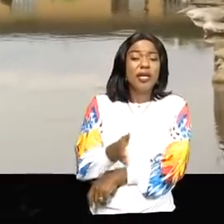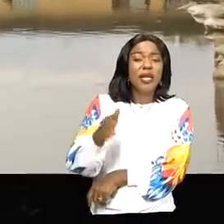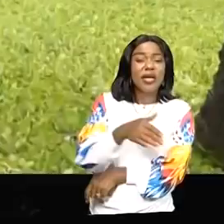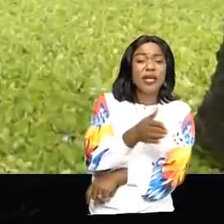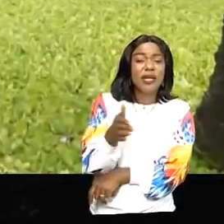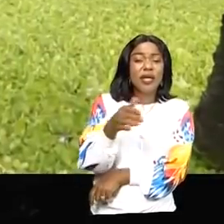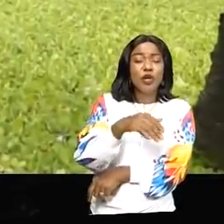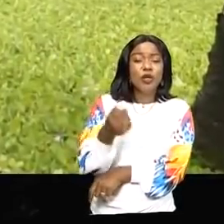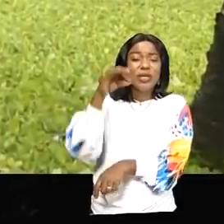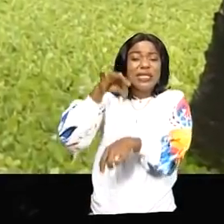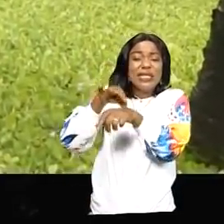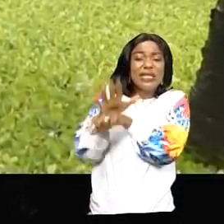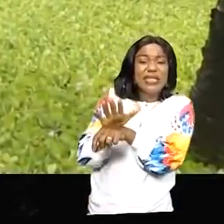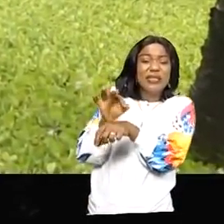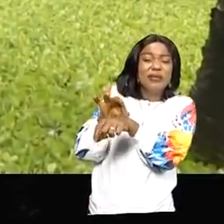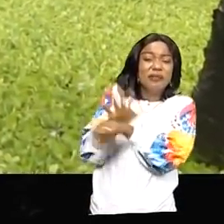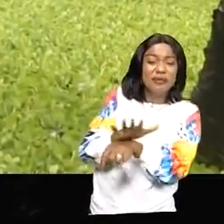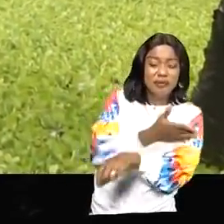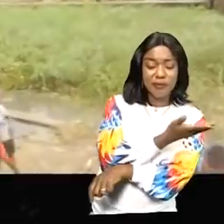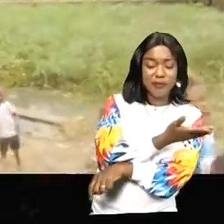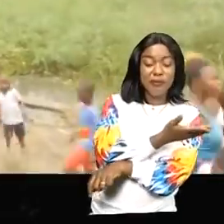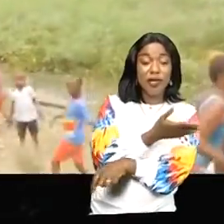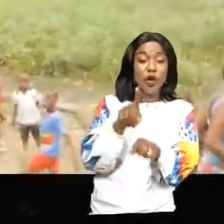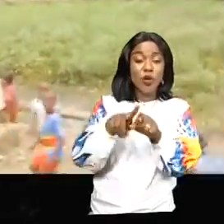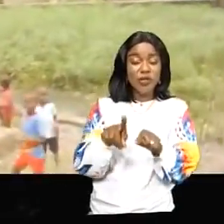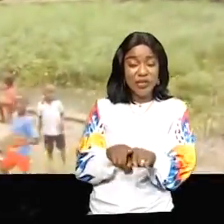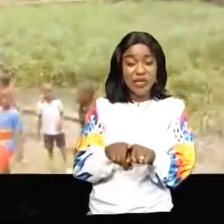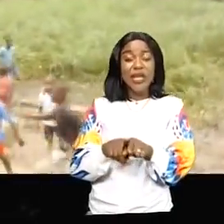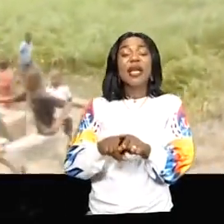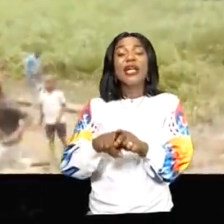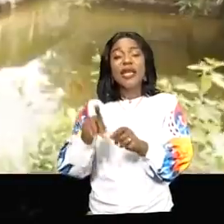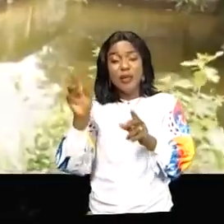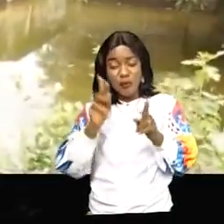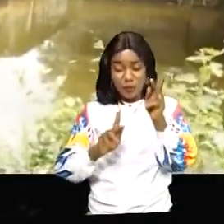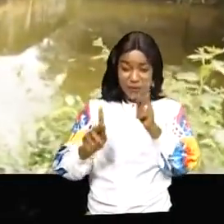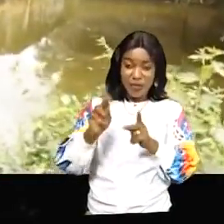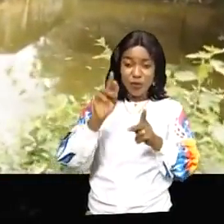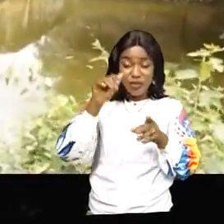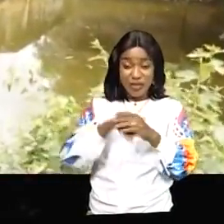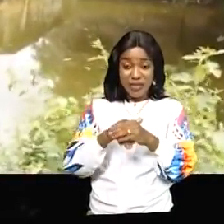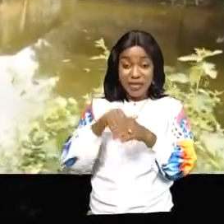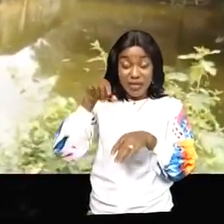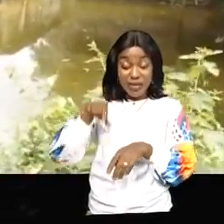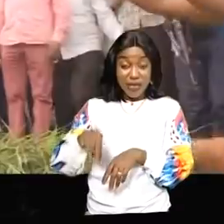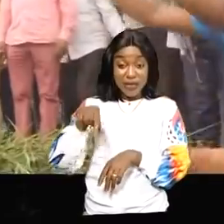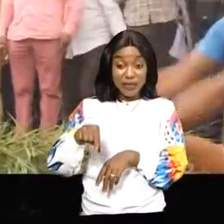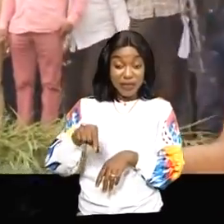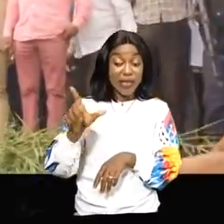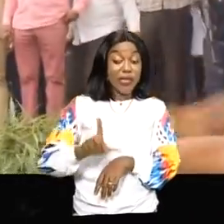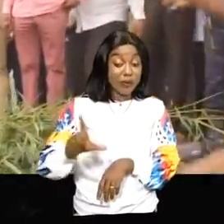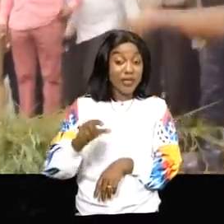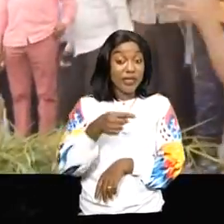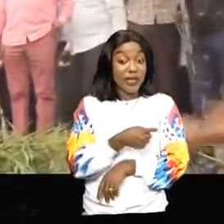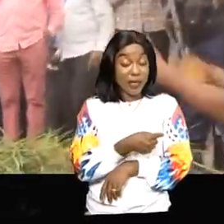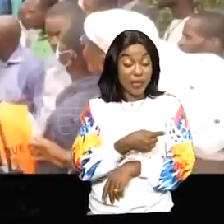et autres moustiques, des compagnons involontaires des habitants du quartier Ndanou dans la comité limitée. Une vie difficile. Des cris de